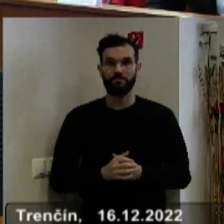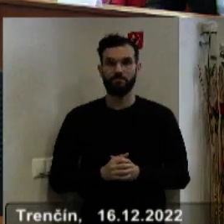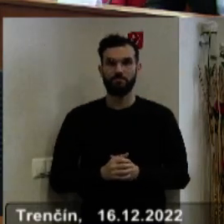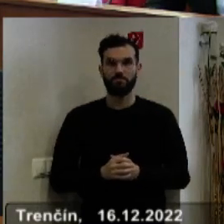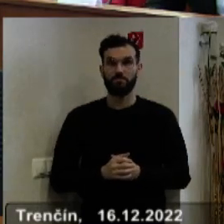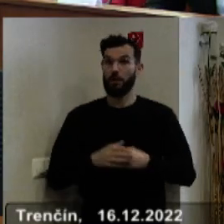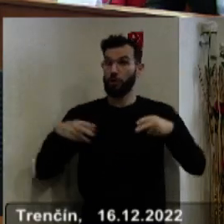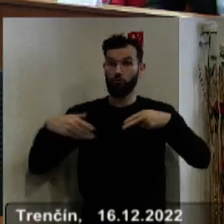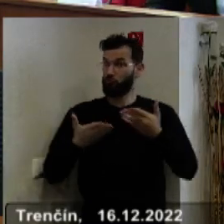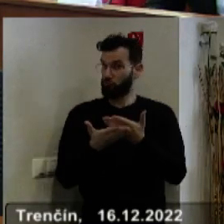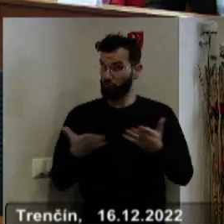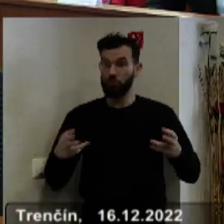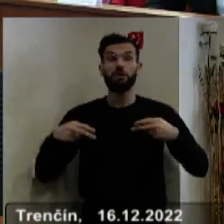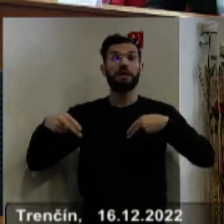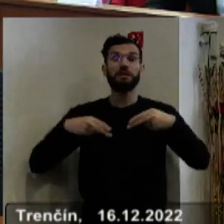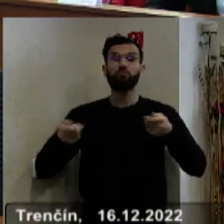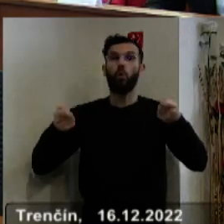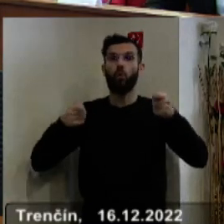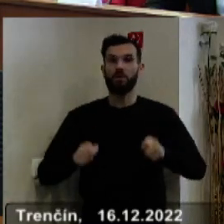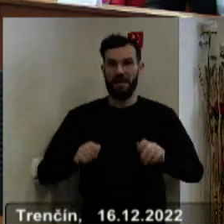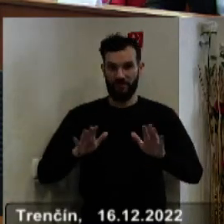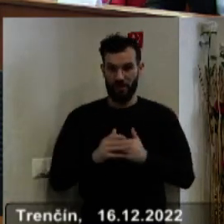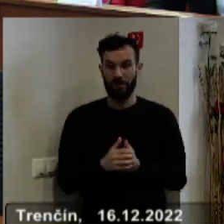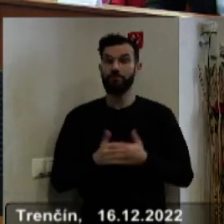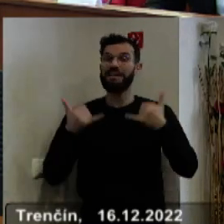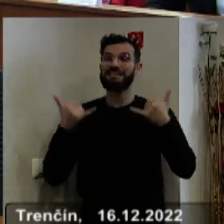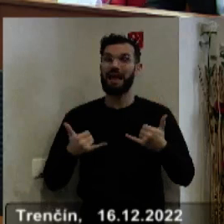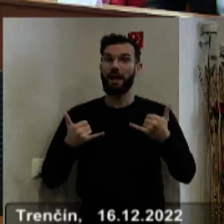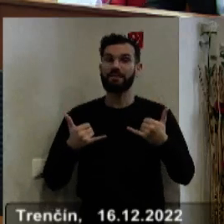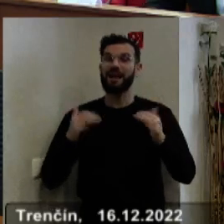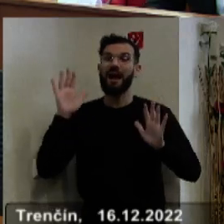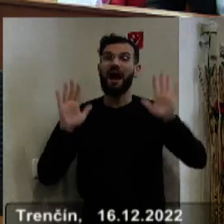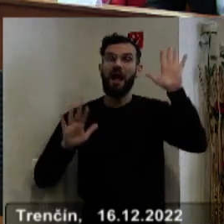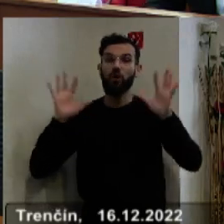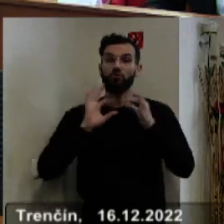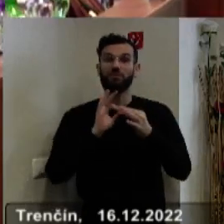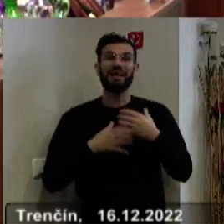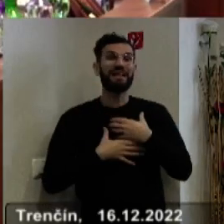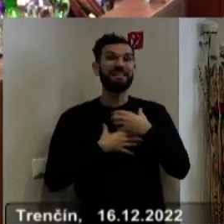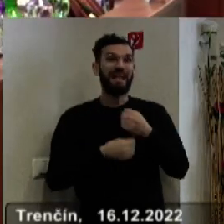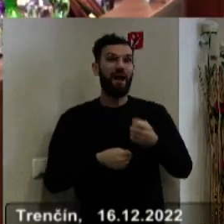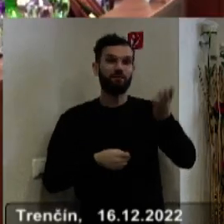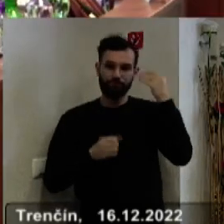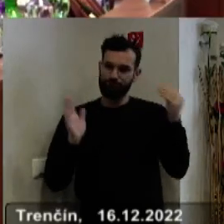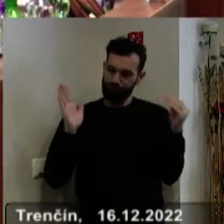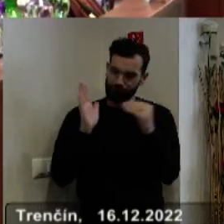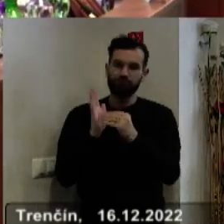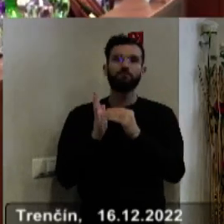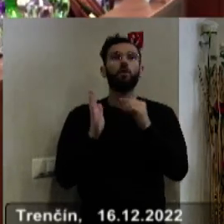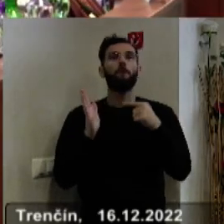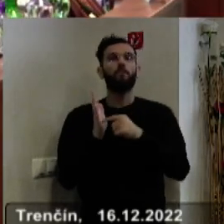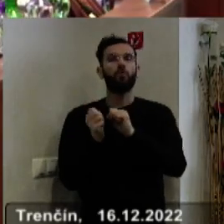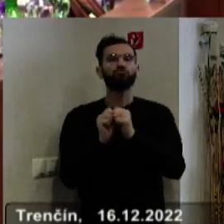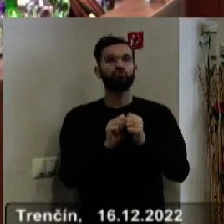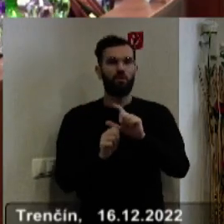Ak nikto, už zatvára možnosť hlásiť sa do diskusie a budeme hlasovať o návrhu znesenia tak, ako je uvedené pod bodom číslo 2. Nech